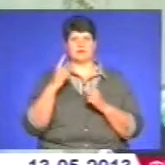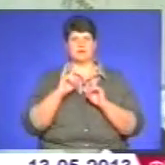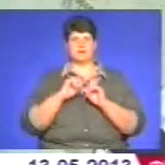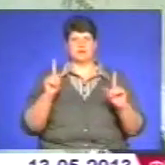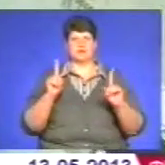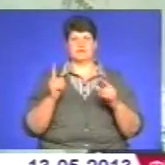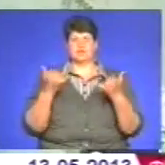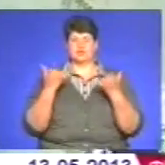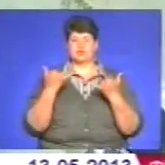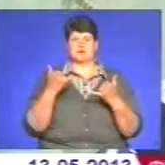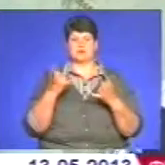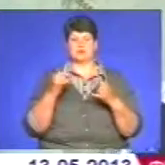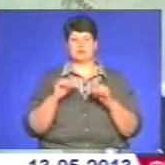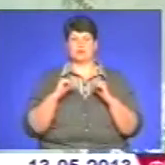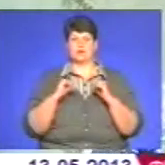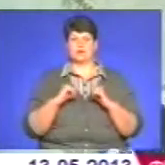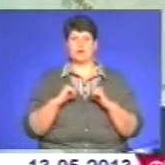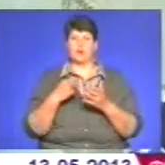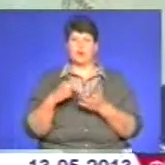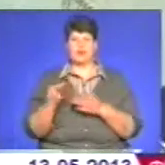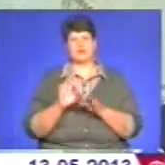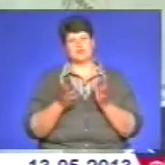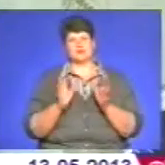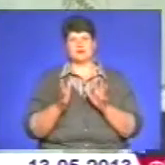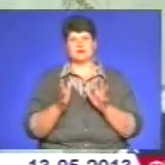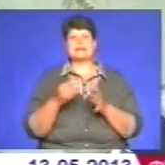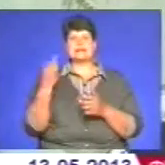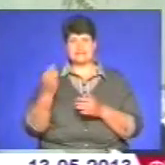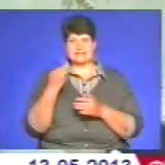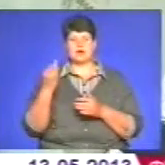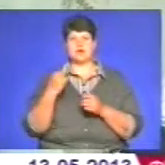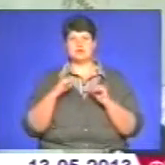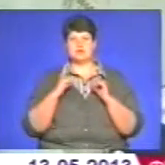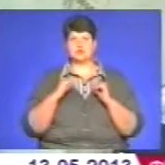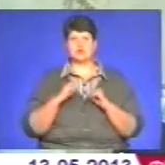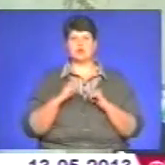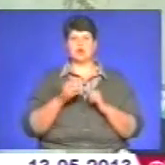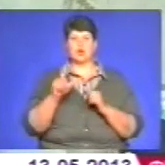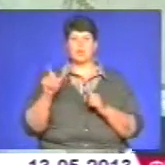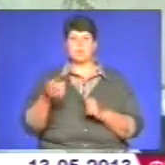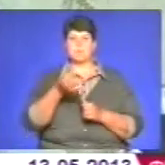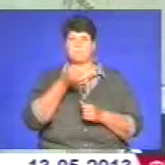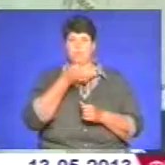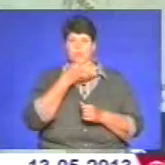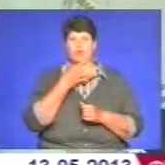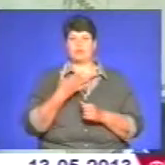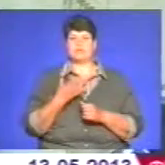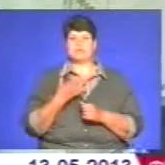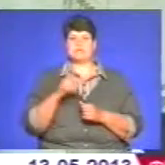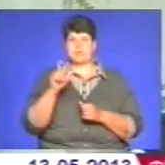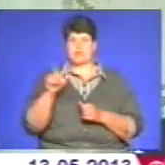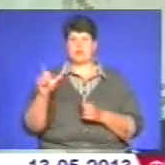крою такого плану. Ні, купляють, цікавляться сорочками, чи не дуже. Цікавляться люди сорочками, людям подобається, люди